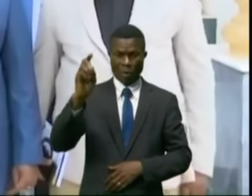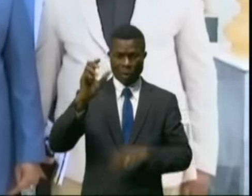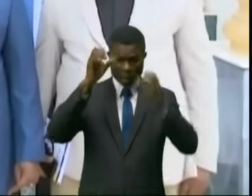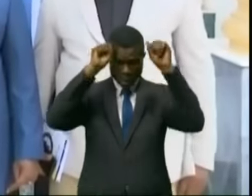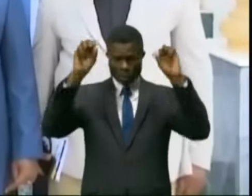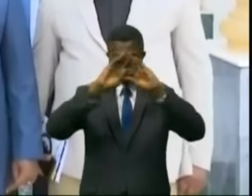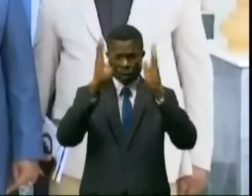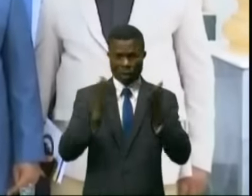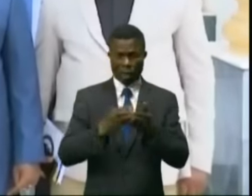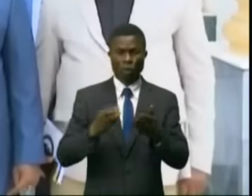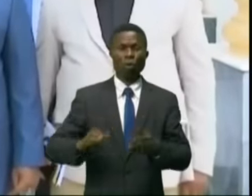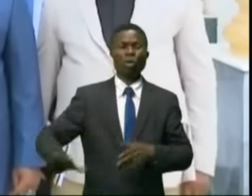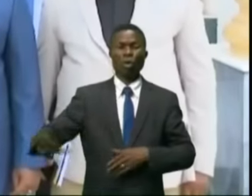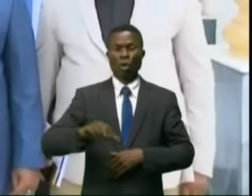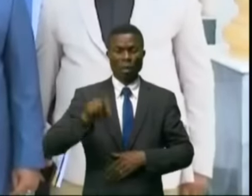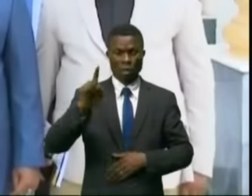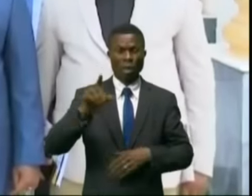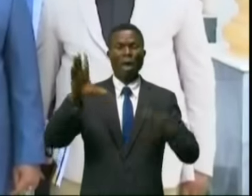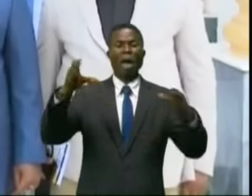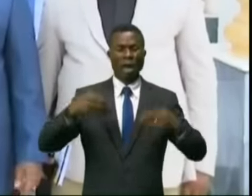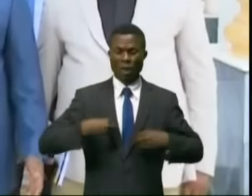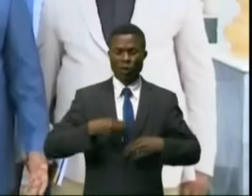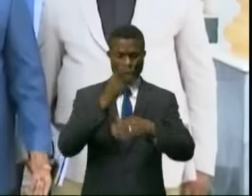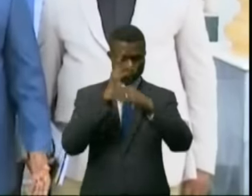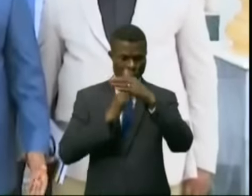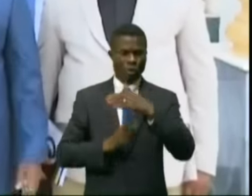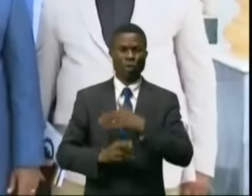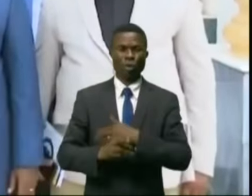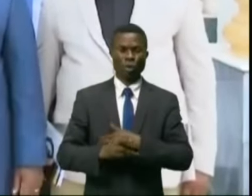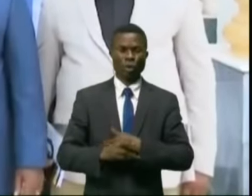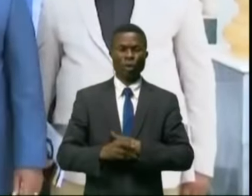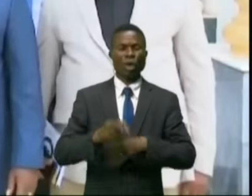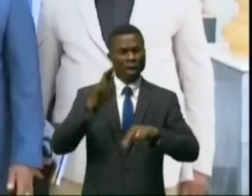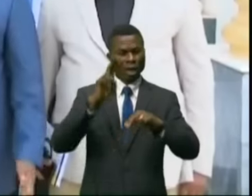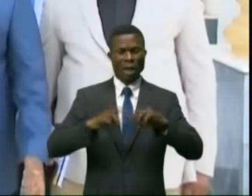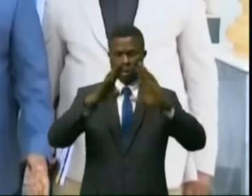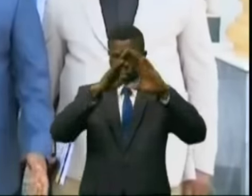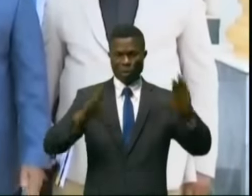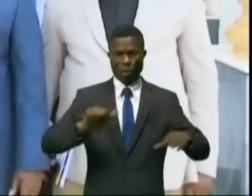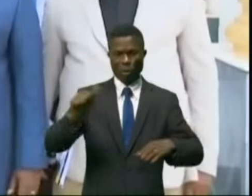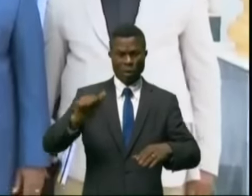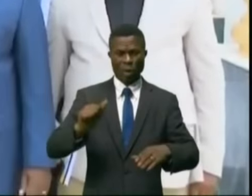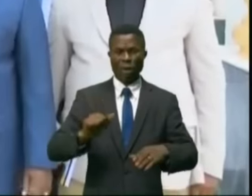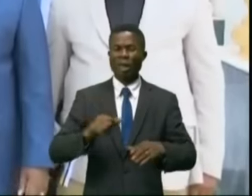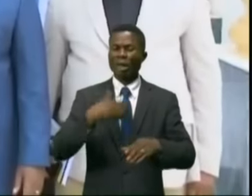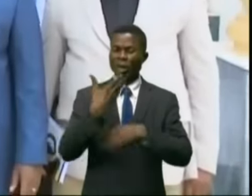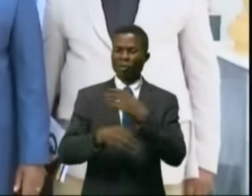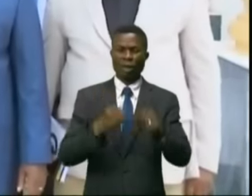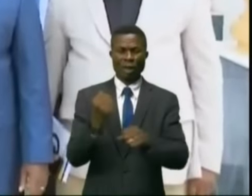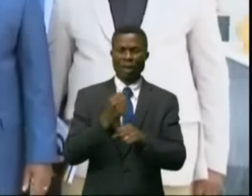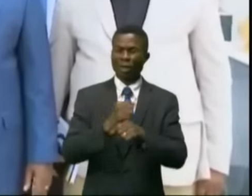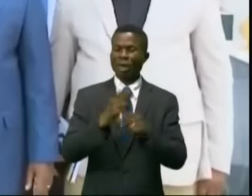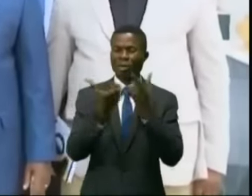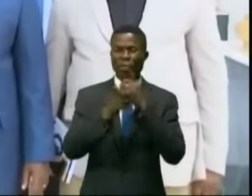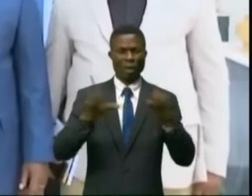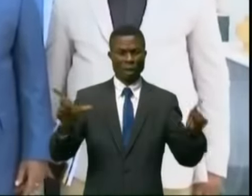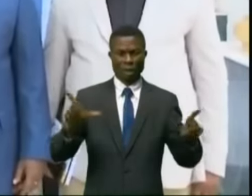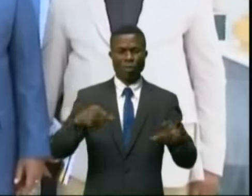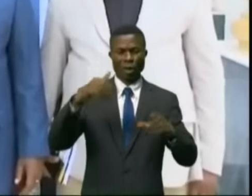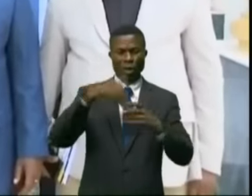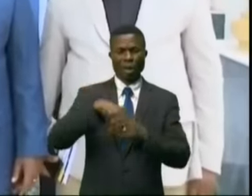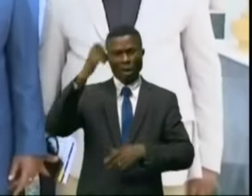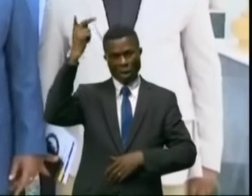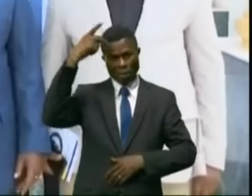tous les Tchadiens, il accepte humblement et il est chez lui de pouvoir librement exercer ses activités politiques.